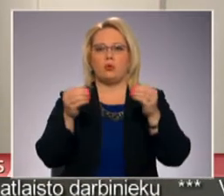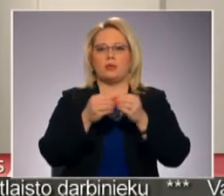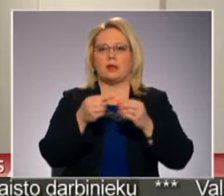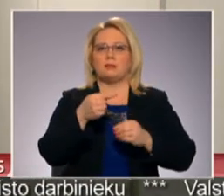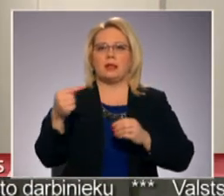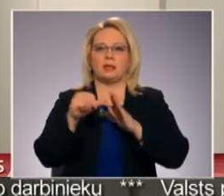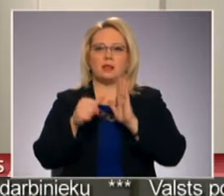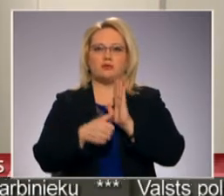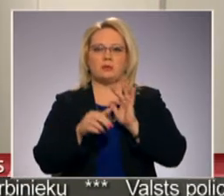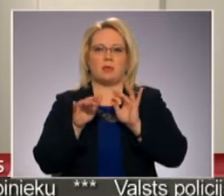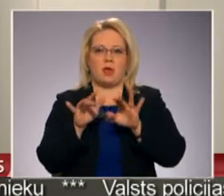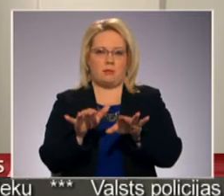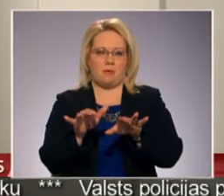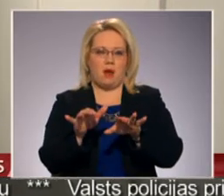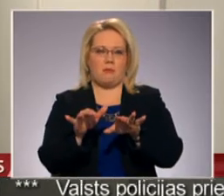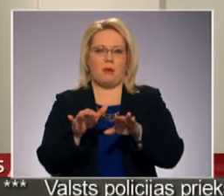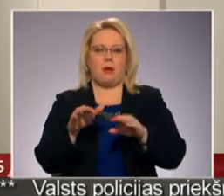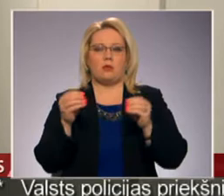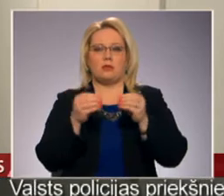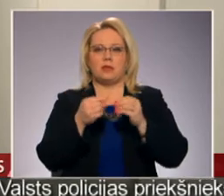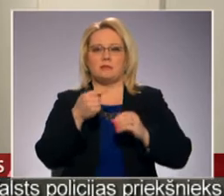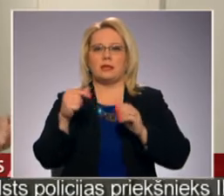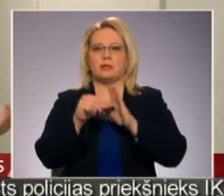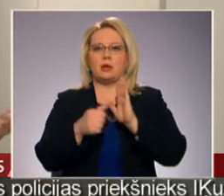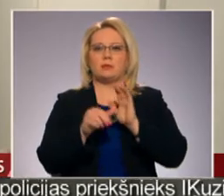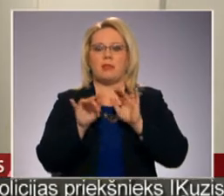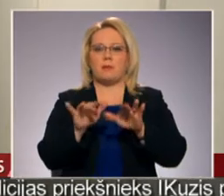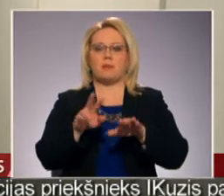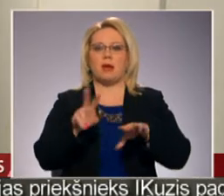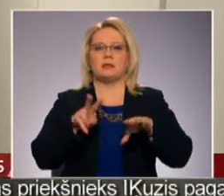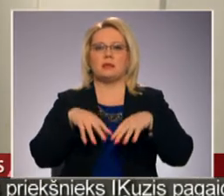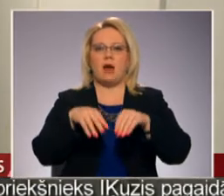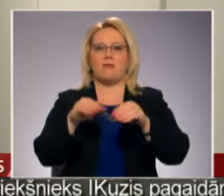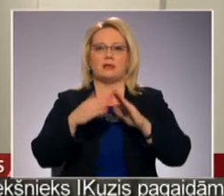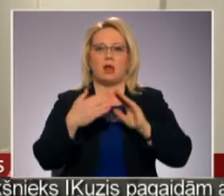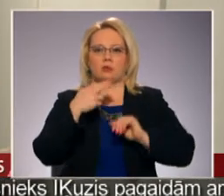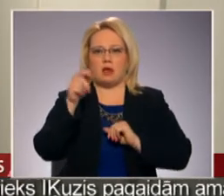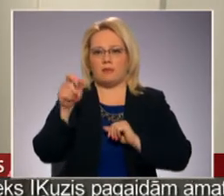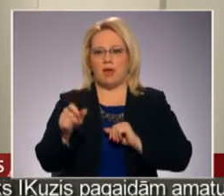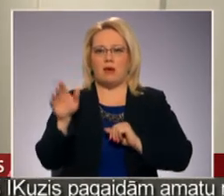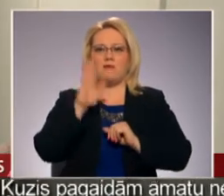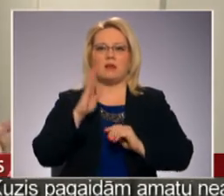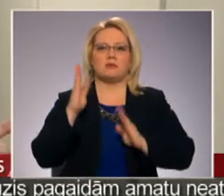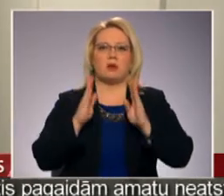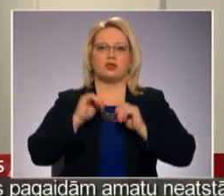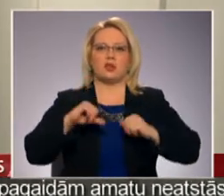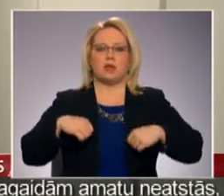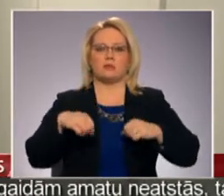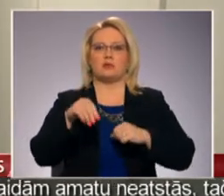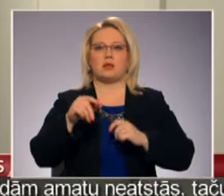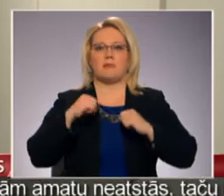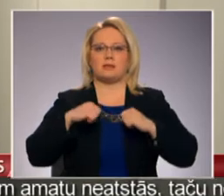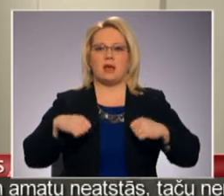16 darbībām. 10 līdz 16 darbības, kas jāveic lauksaimniekam, valsts meža dienestam un valsts zemes